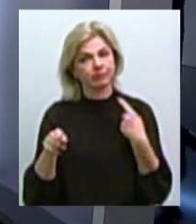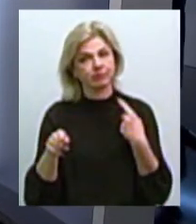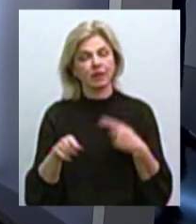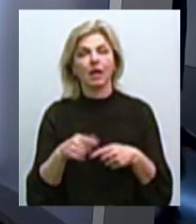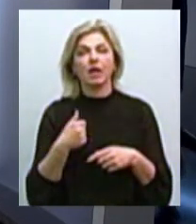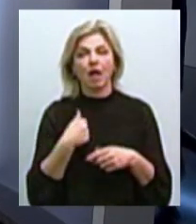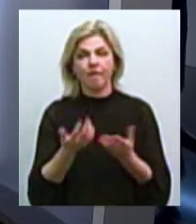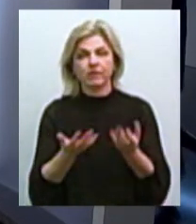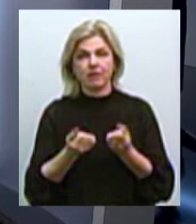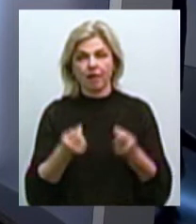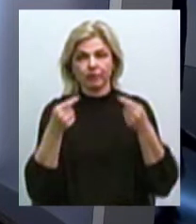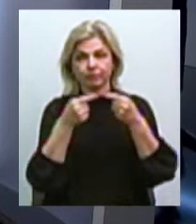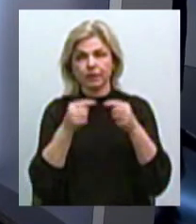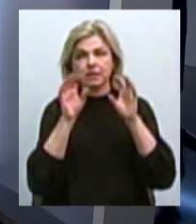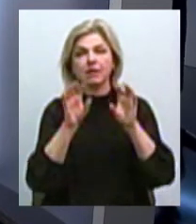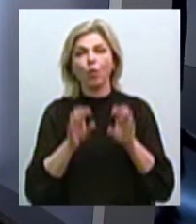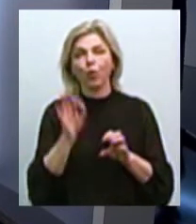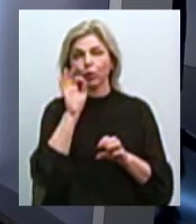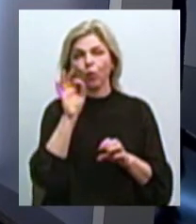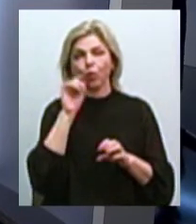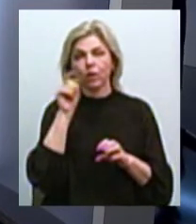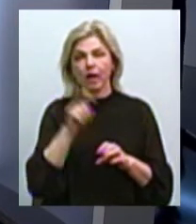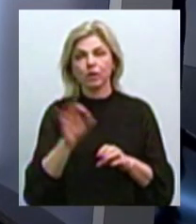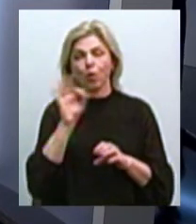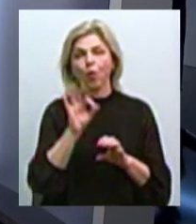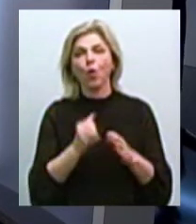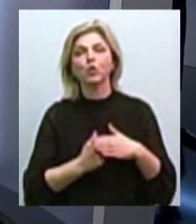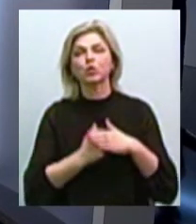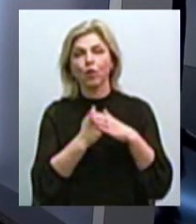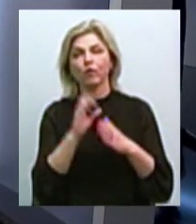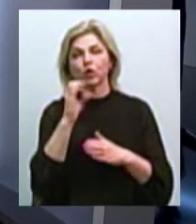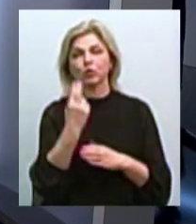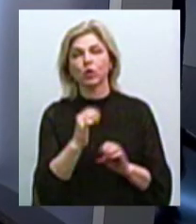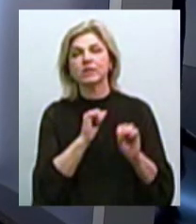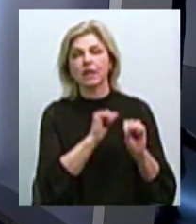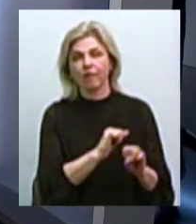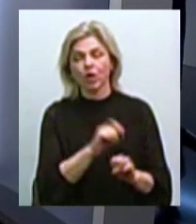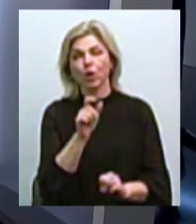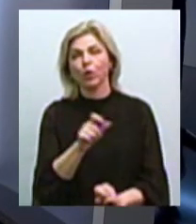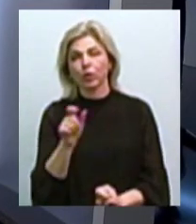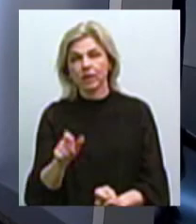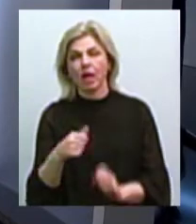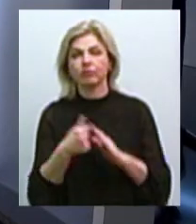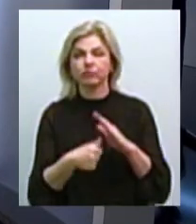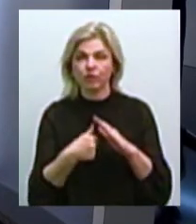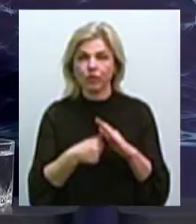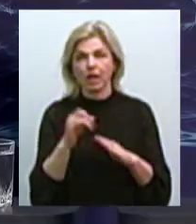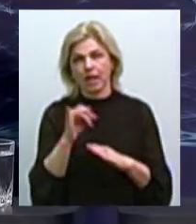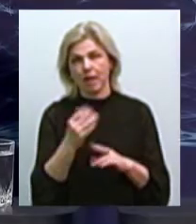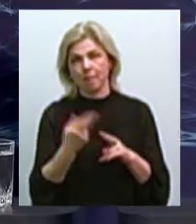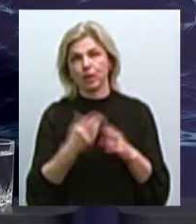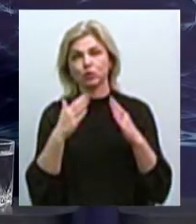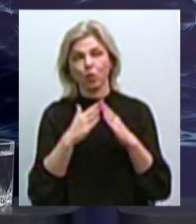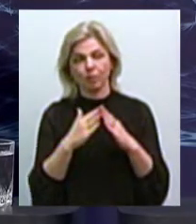відповідно закон України про основи соціального захисту бездомних осіб і безпритульних дітей. В якому записано, що